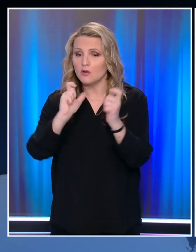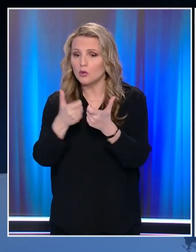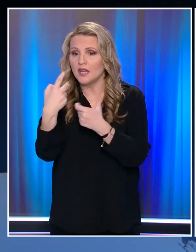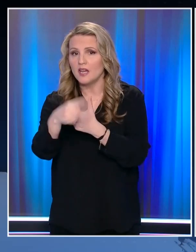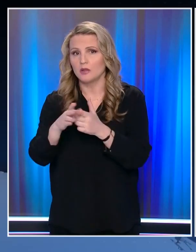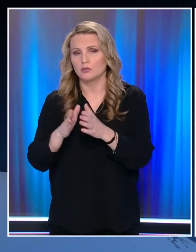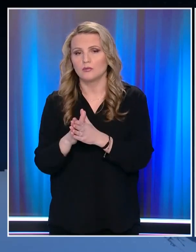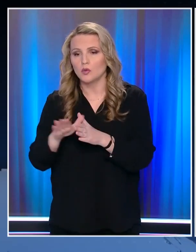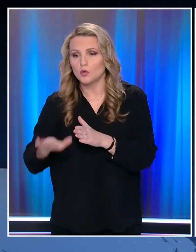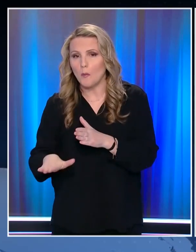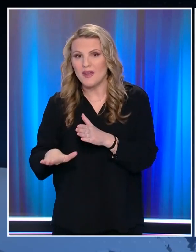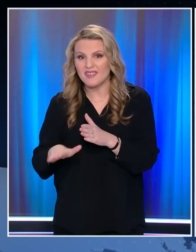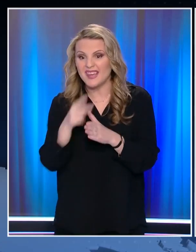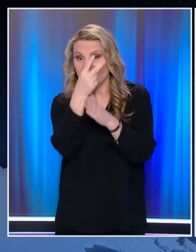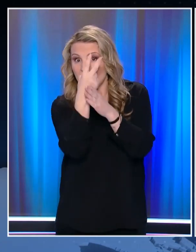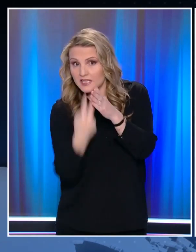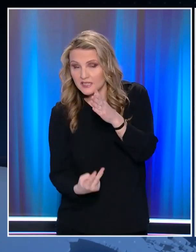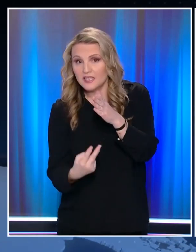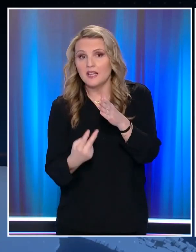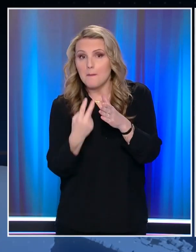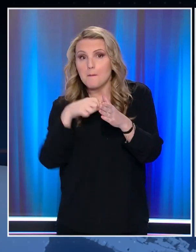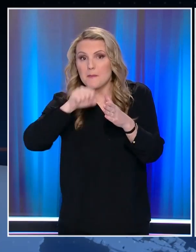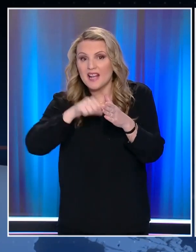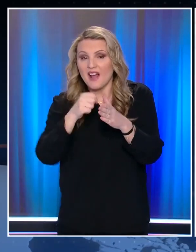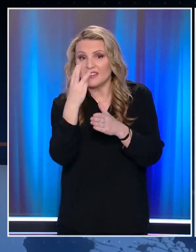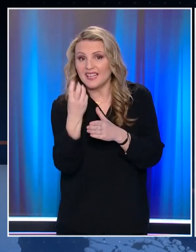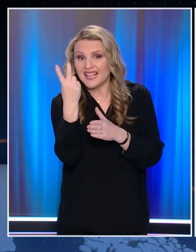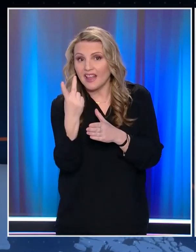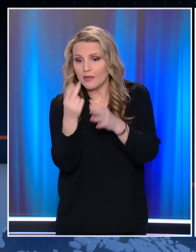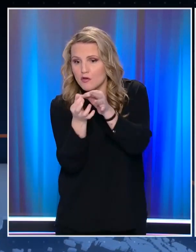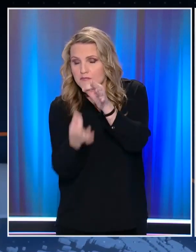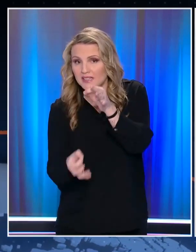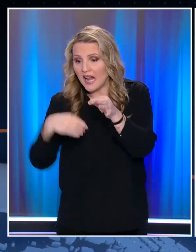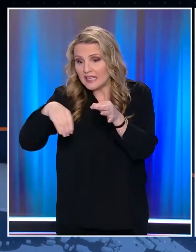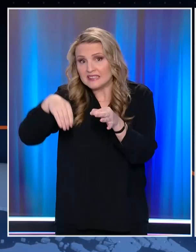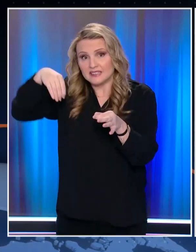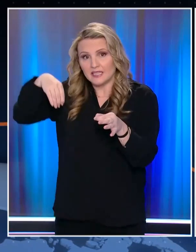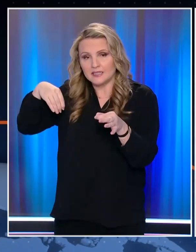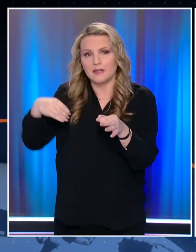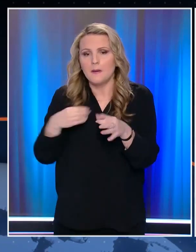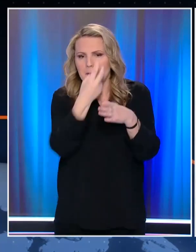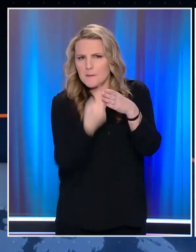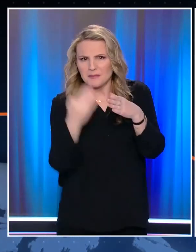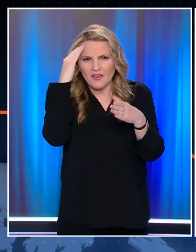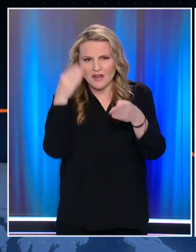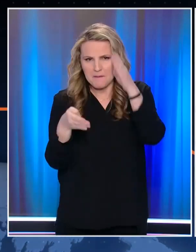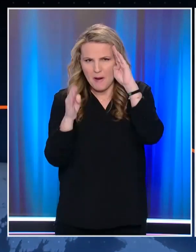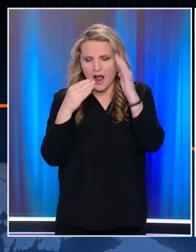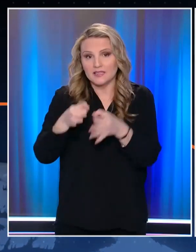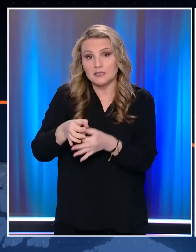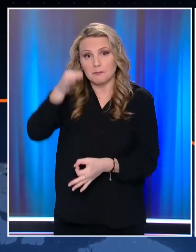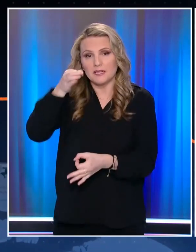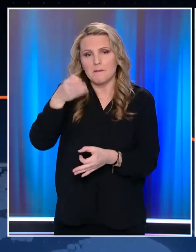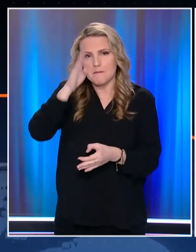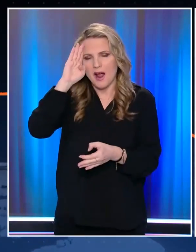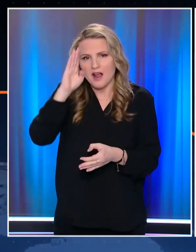Το παιδί είχε πέσει από ύψος 32 μέτρων Στο πηγάδι την περασμένη τρίτη Με αποτέλεσμα να τραυματιστεί στο κεφάλι Και τη σπονδυλική στήλη Σύμφωνα